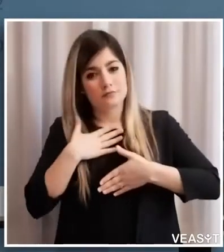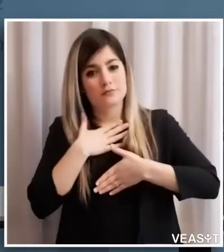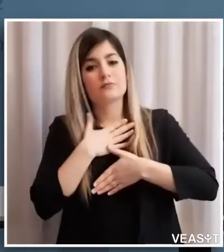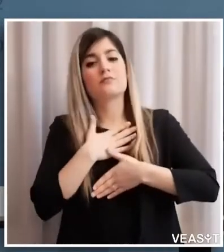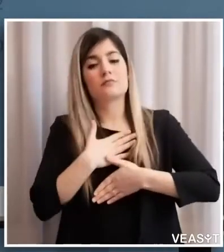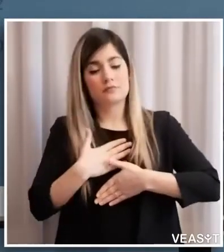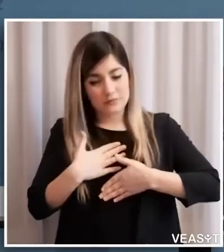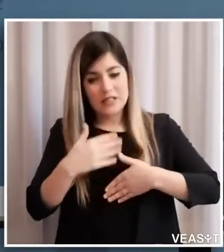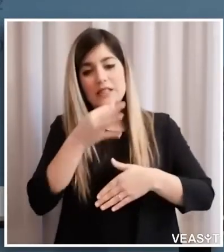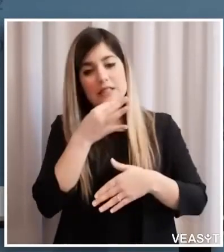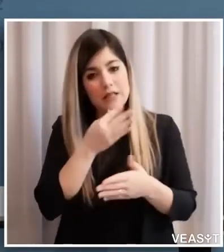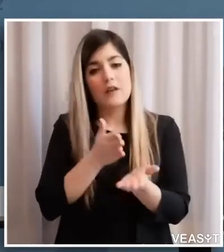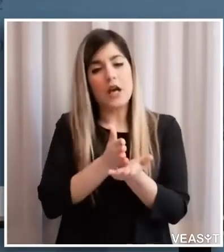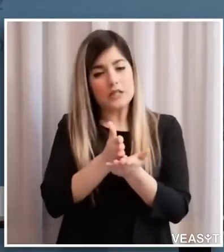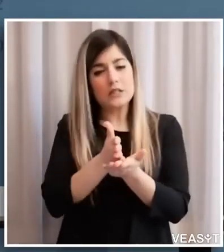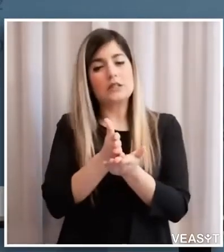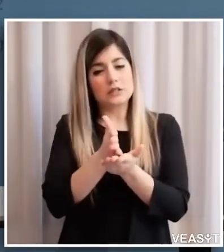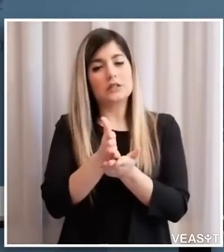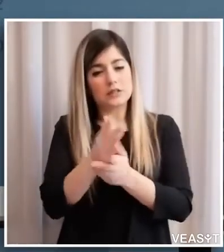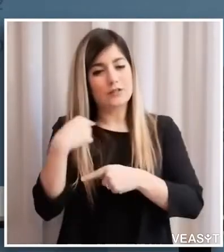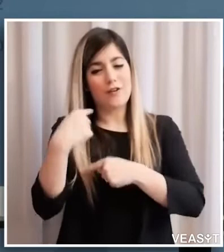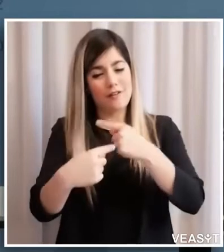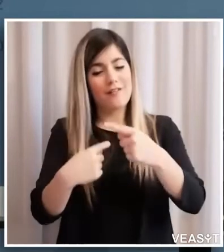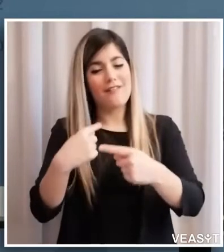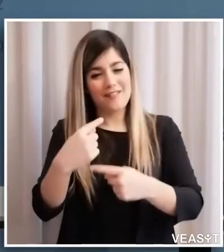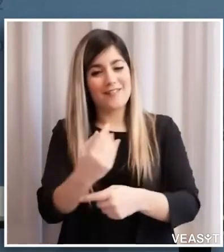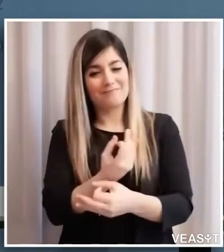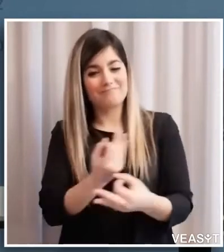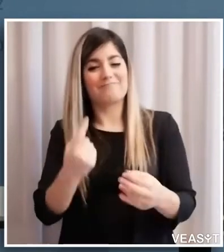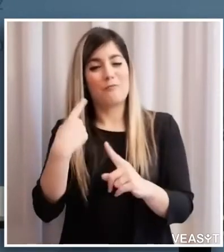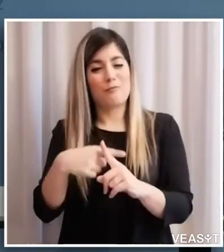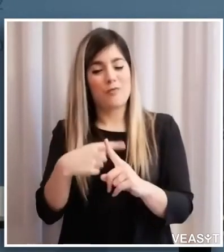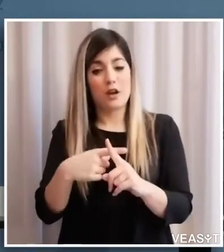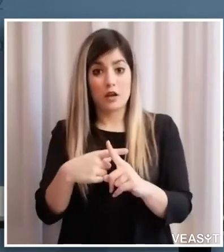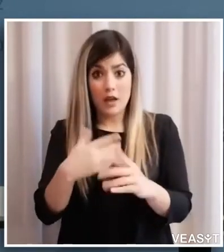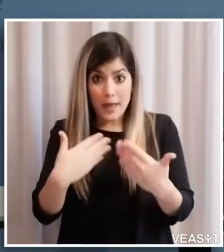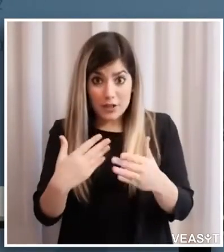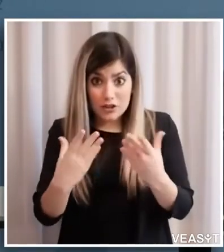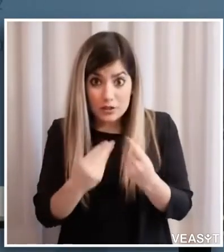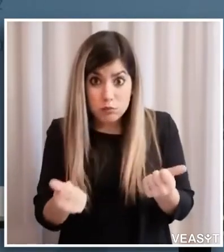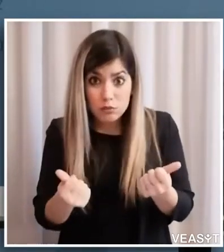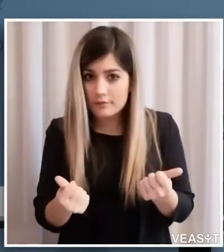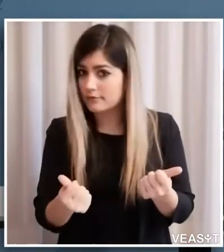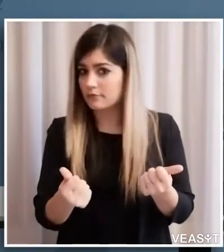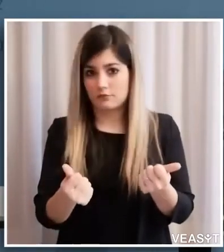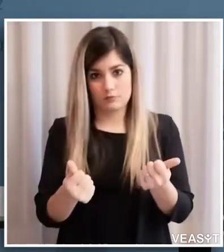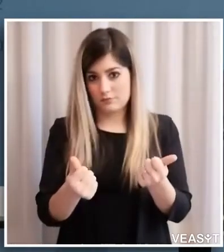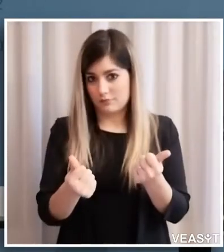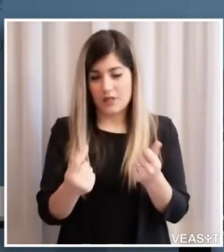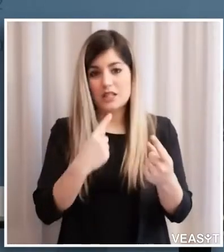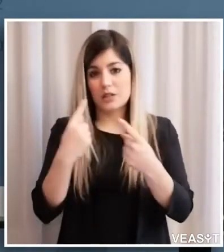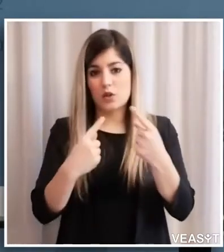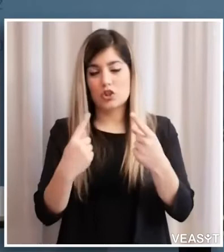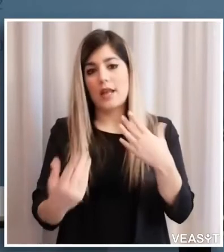siamo sulla giusta strada, assolutamente non vuol dire che abbiamo superato l'emergenza, c'è sempre una situazione straordinaria,